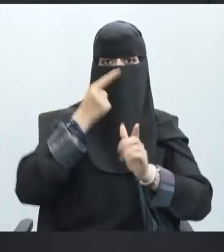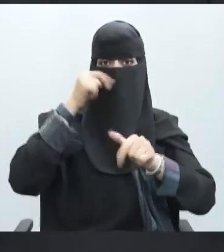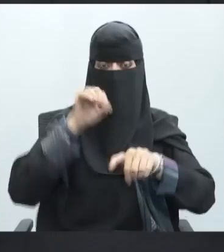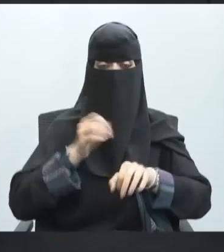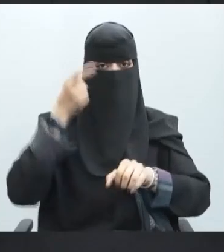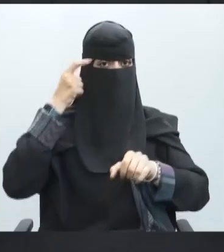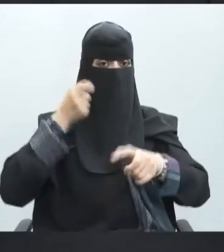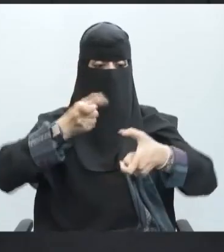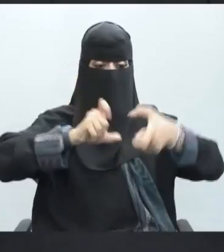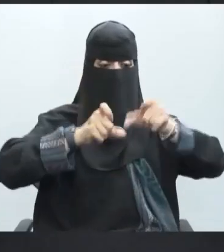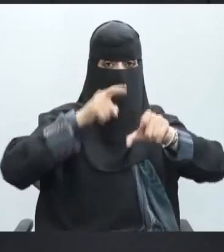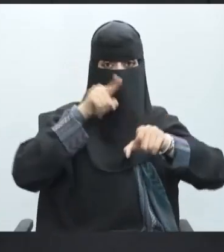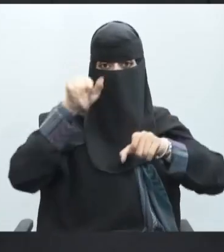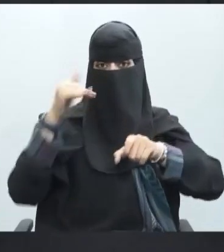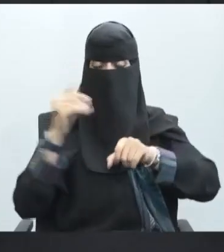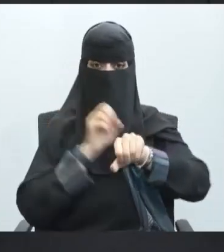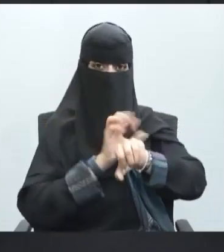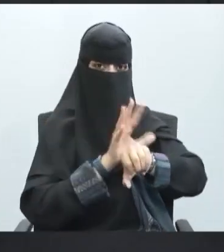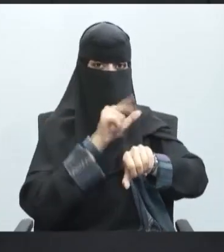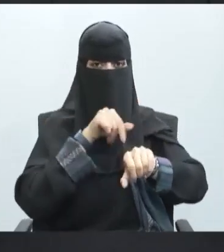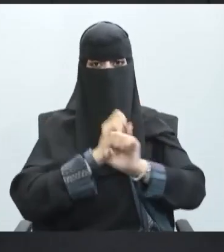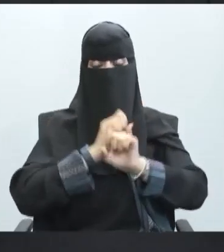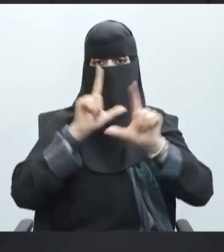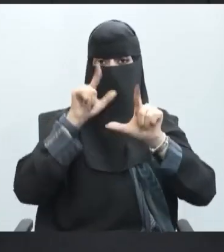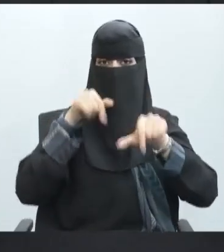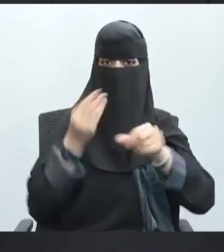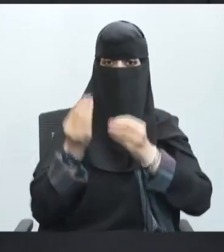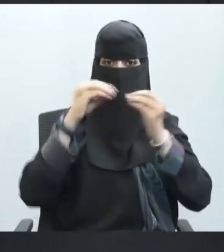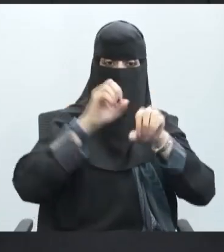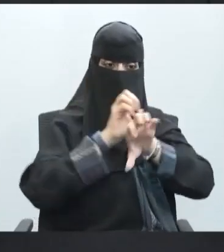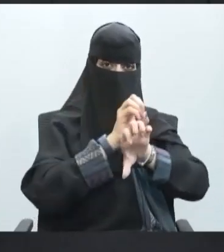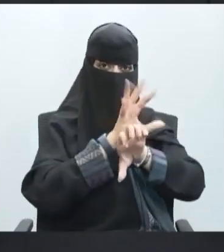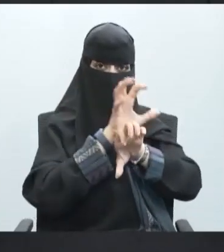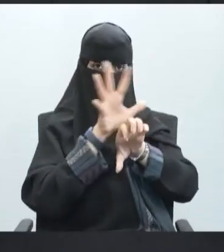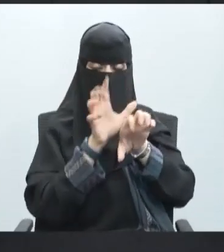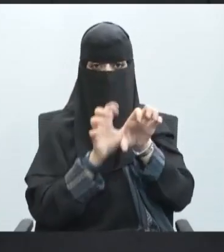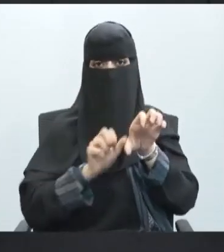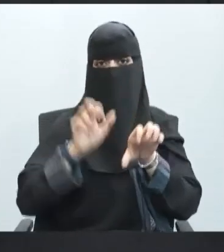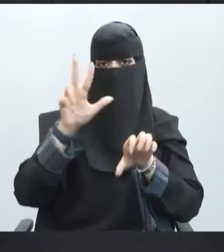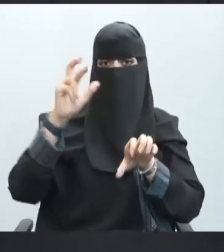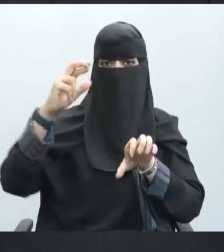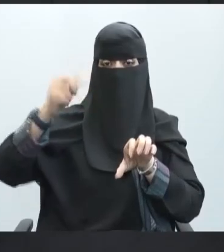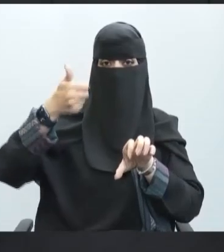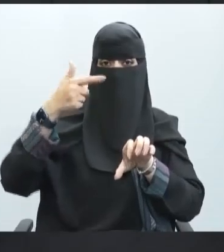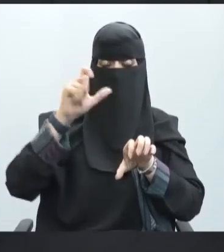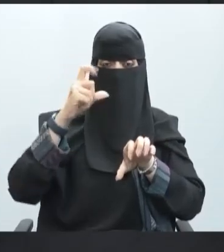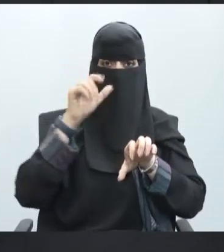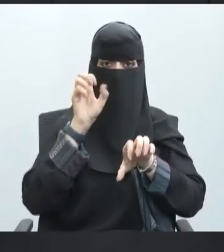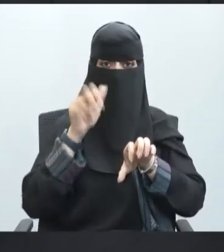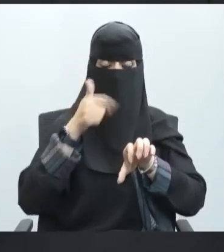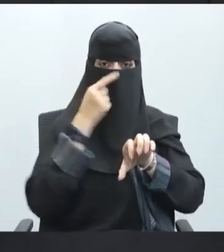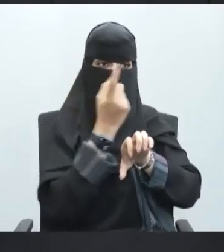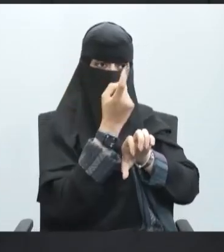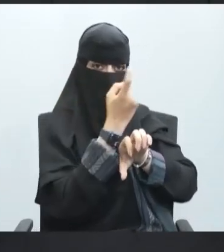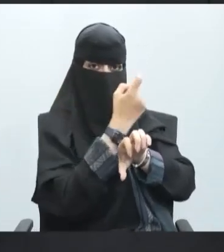مكوناتها ما هي مكونات الخلية العصبية ظهرت معنا الزوائد الشجيرية التي تستقبل هذه التنبيهات